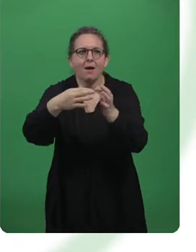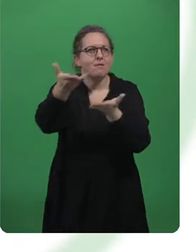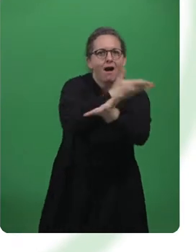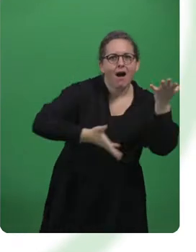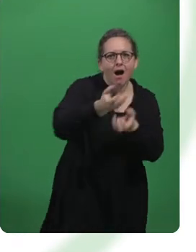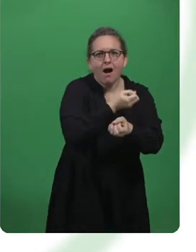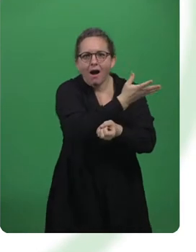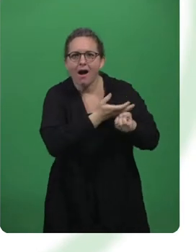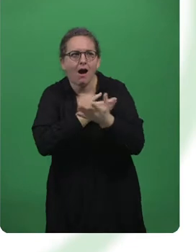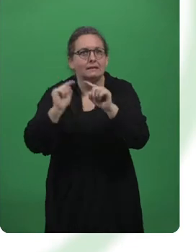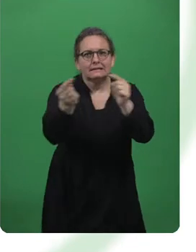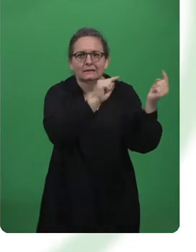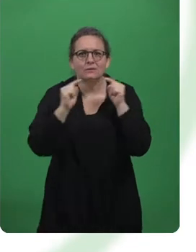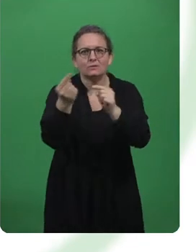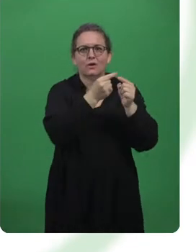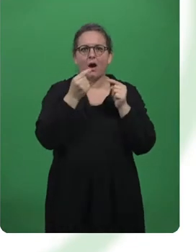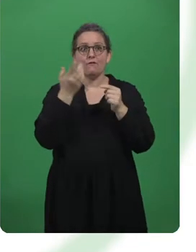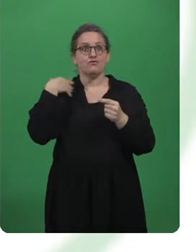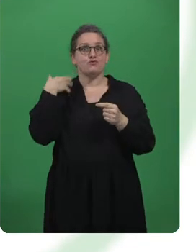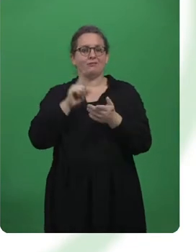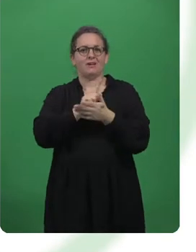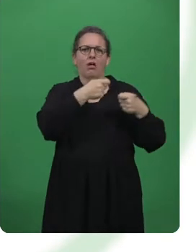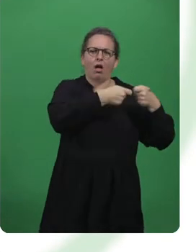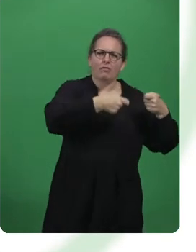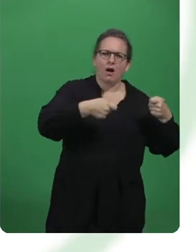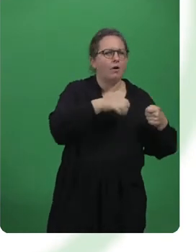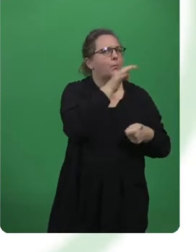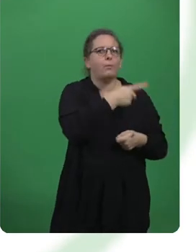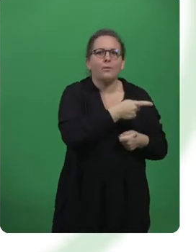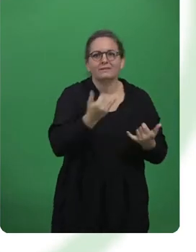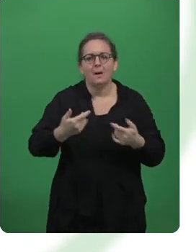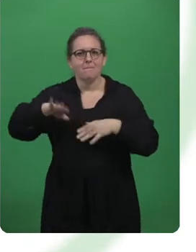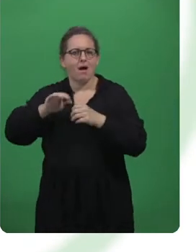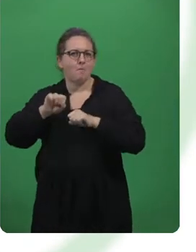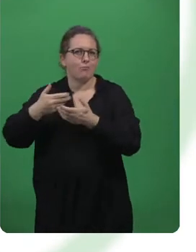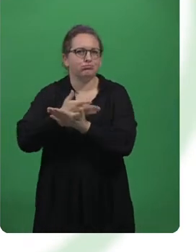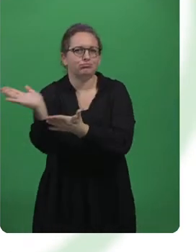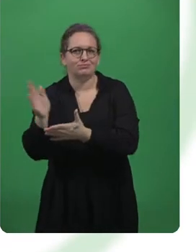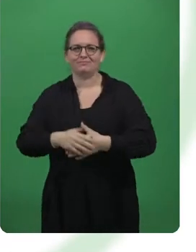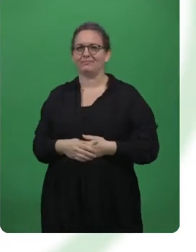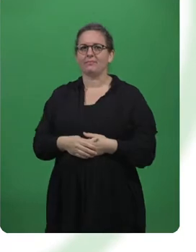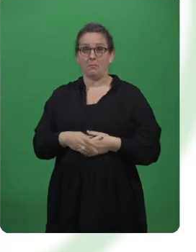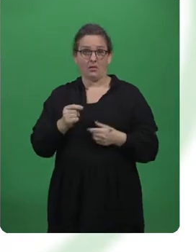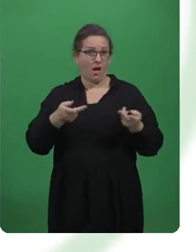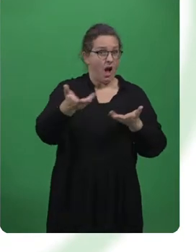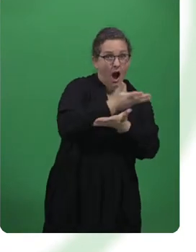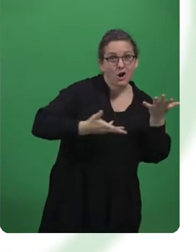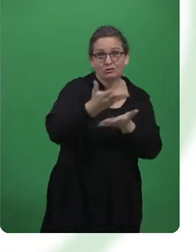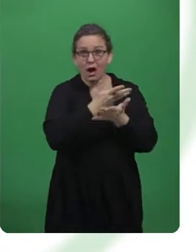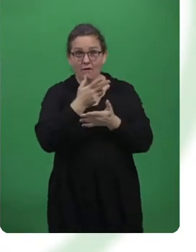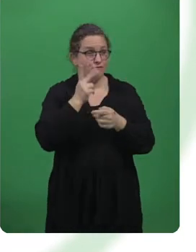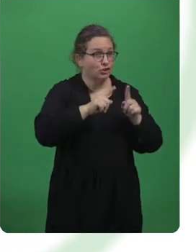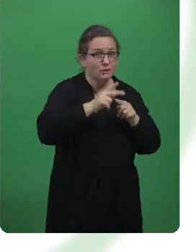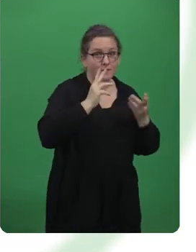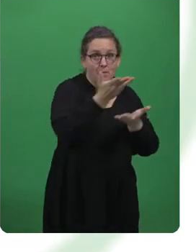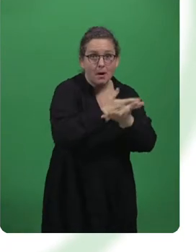anregen, die so analog nicht möglich gewesen wäre. Der wechselseitige Austausch zwischen den Unternehmen aus unterschiedlichsten Branchen war uns auch in